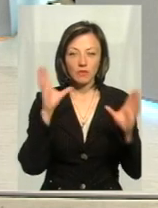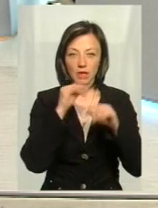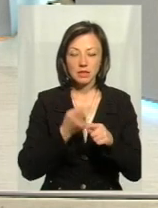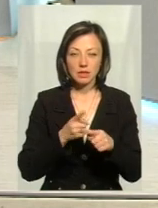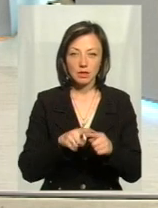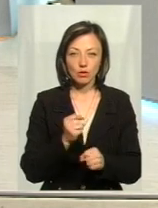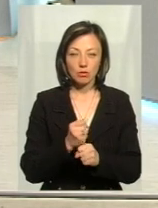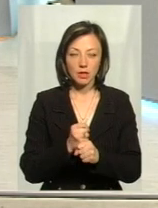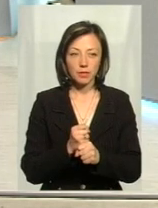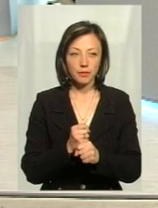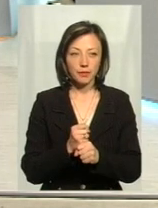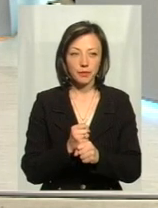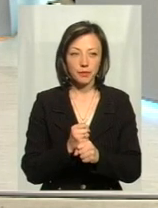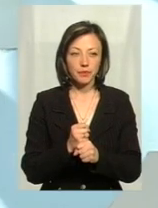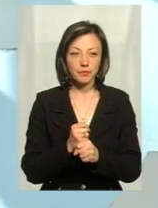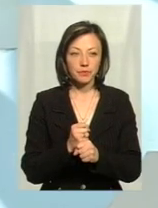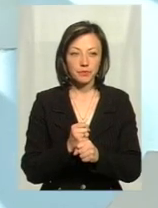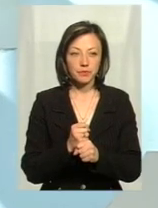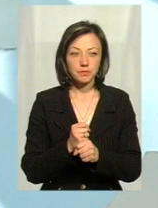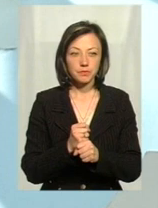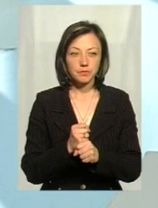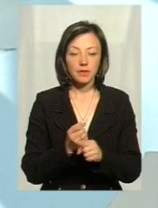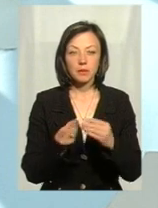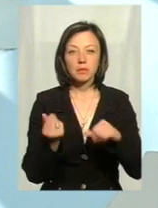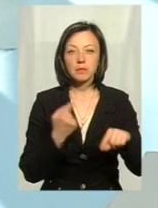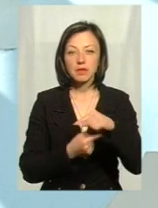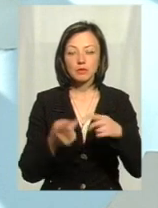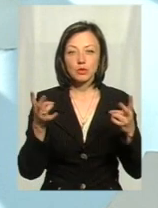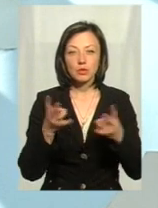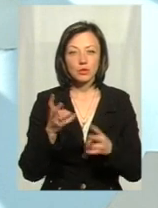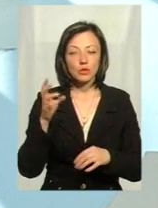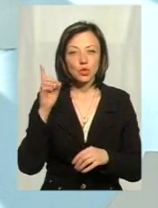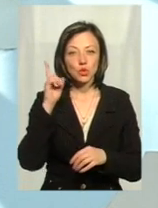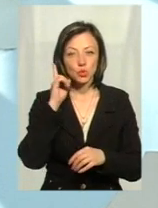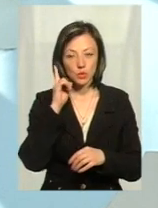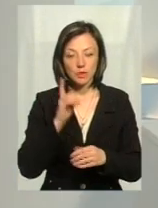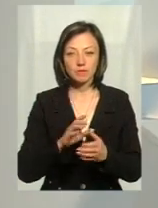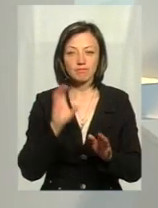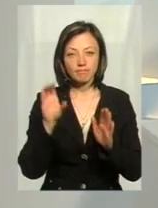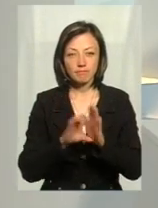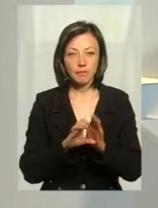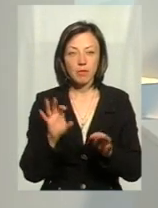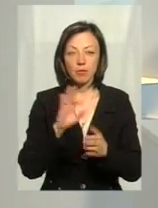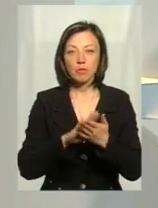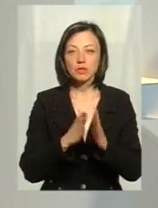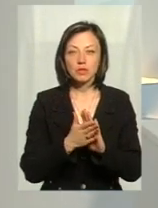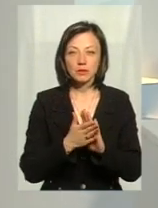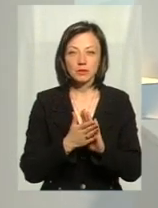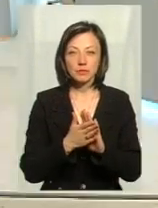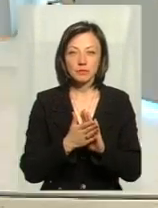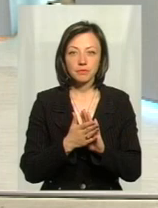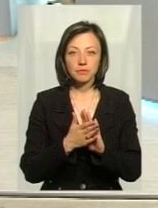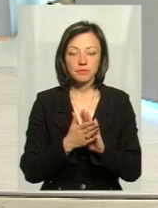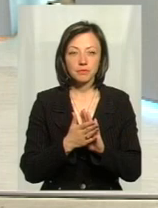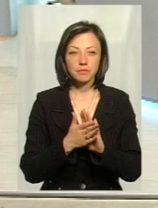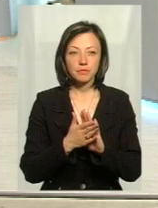нам зробити. І бізнес потрібно чути, тяжкі економічні. Ми маємо з спілкуватися. Ну, Руслан більше